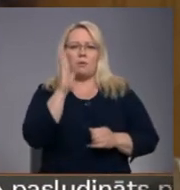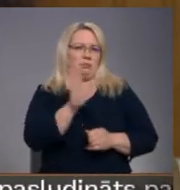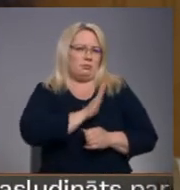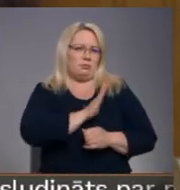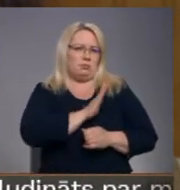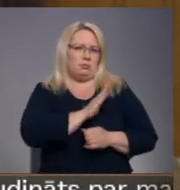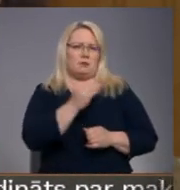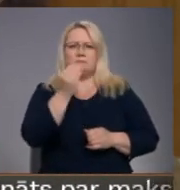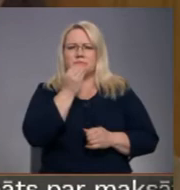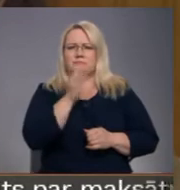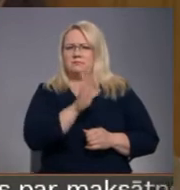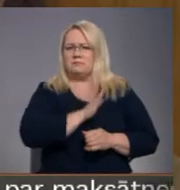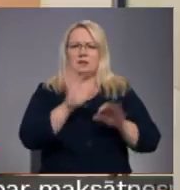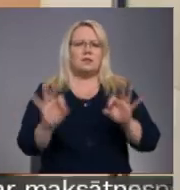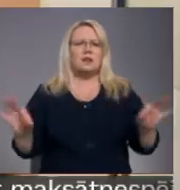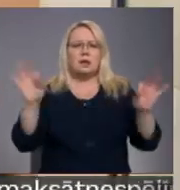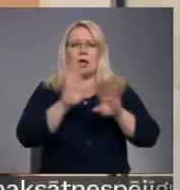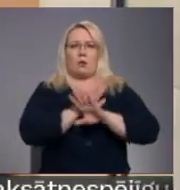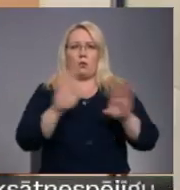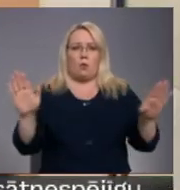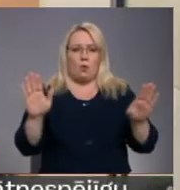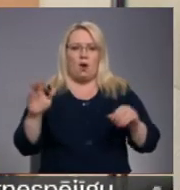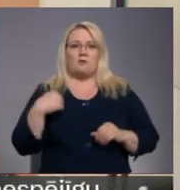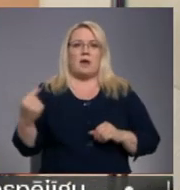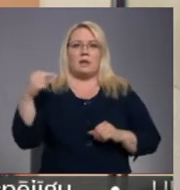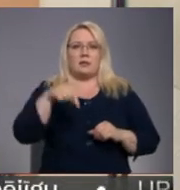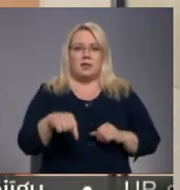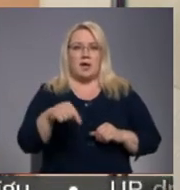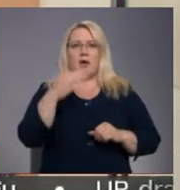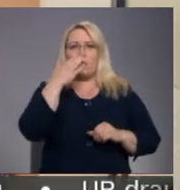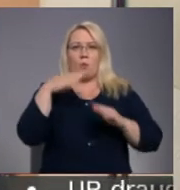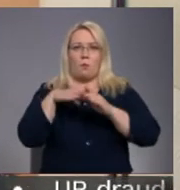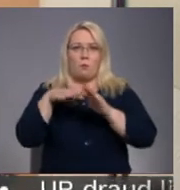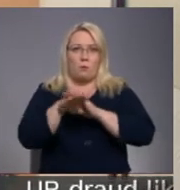Un neēdu neko. Atnāca tēma mums pateica, ka jāizņem numuriņš.